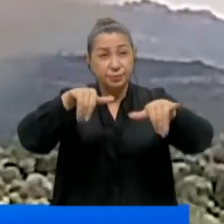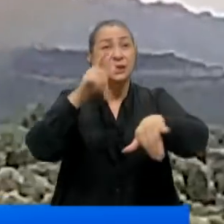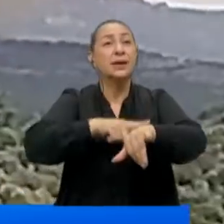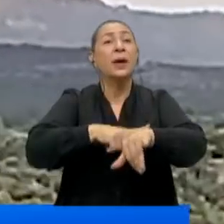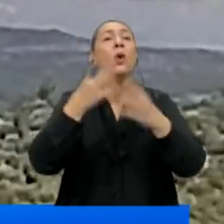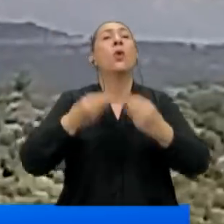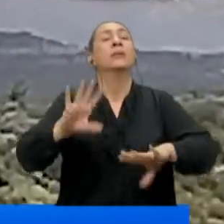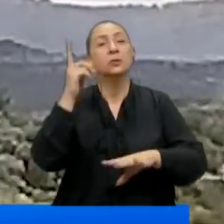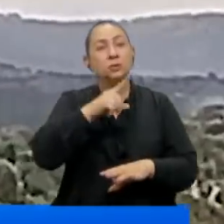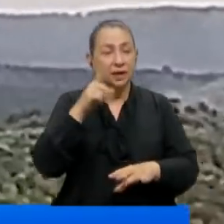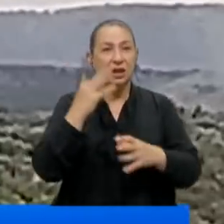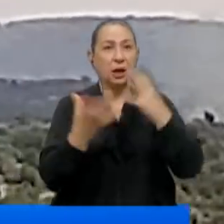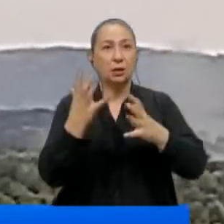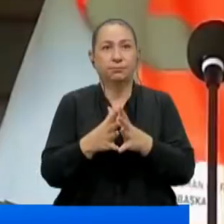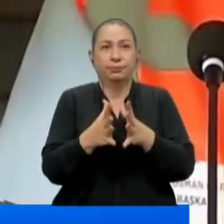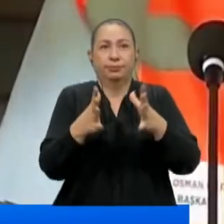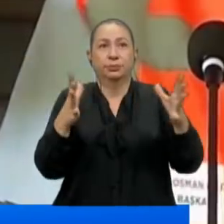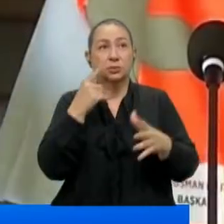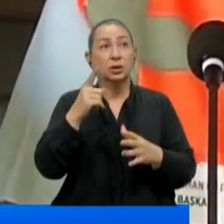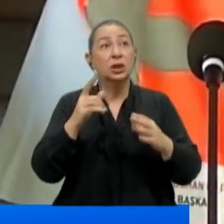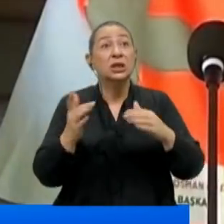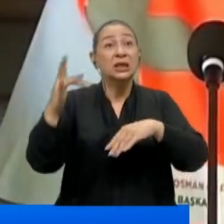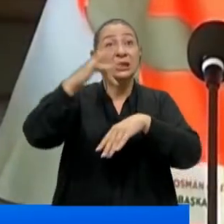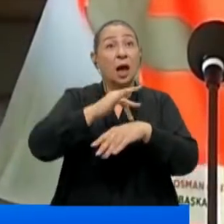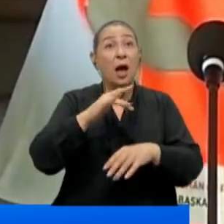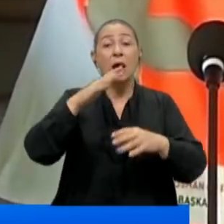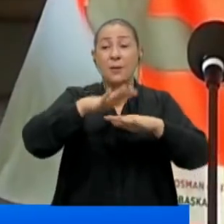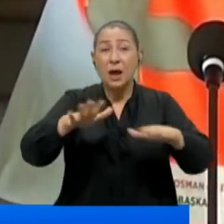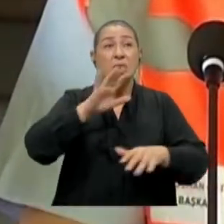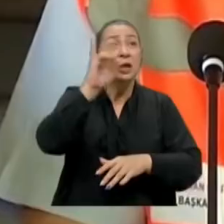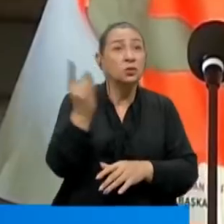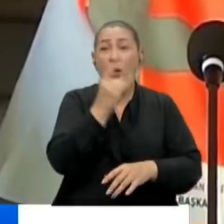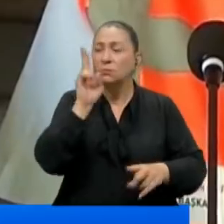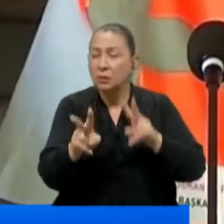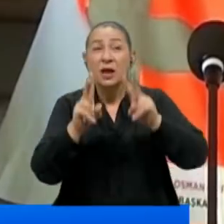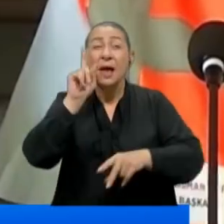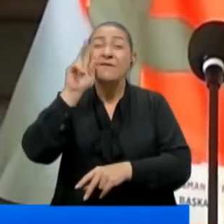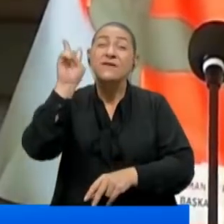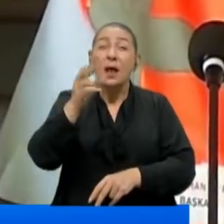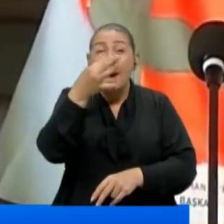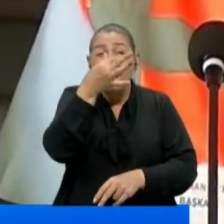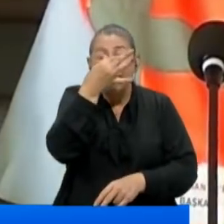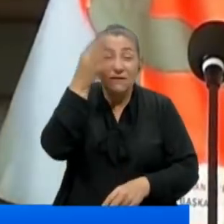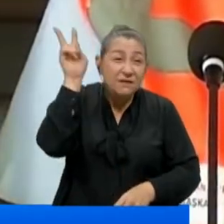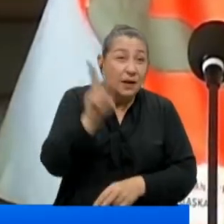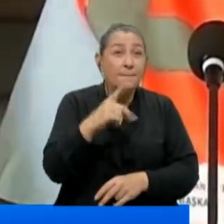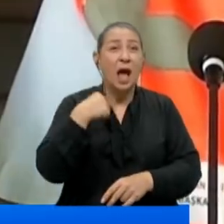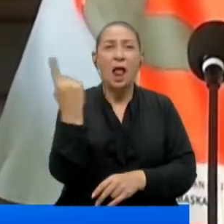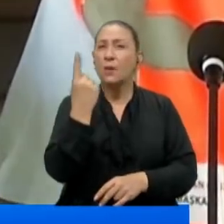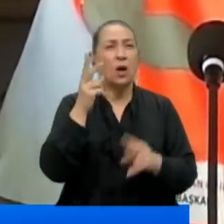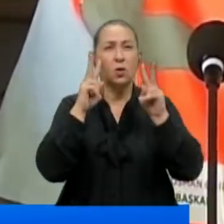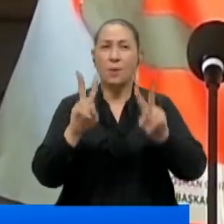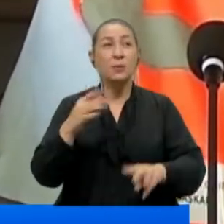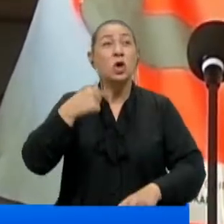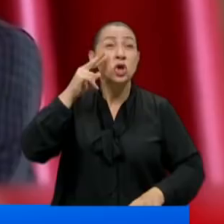yapılamadı. O yüzden yangın büyüdü diyor. Dağ bayır geziyoruz, vallahi de billahi de. Ben bir helikopter görmedim,